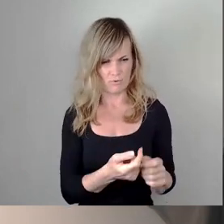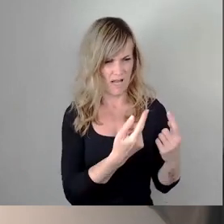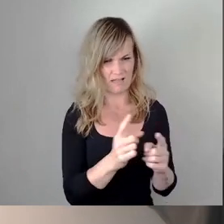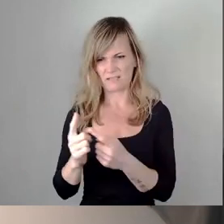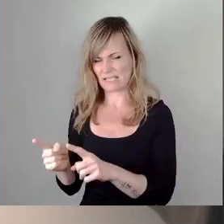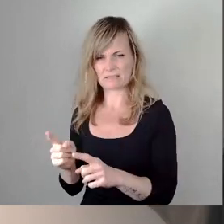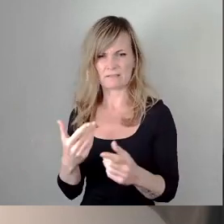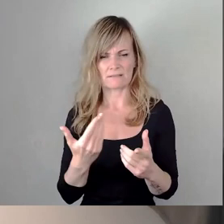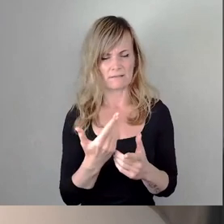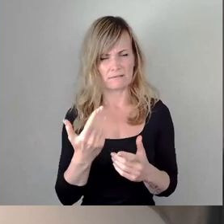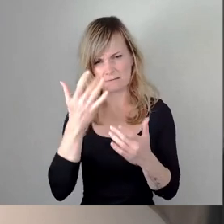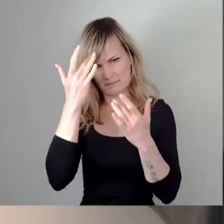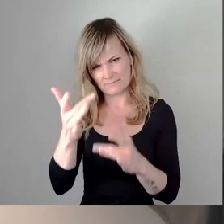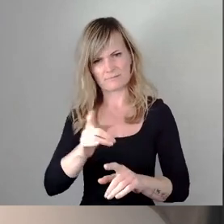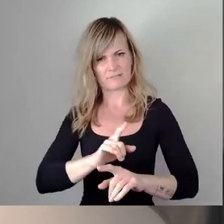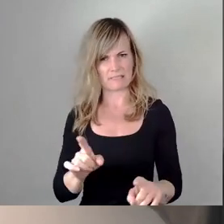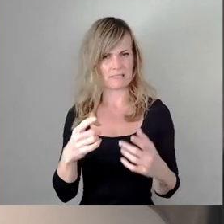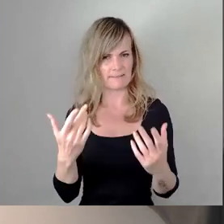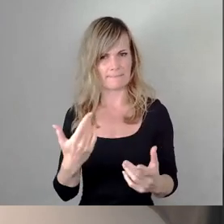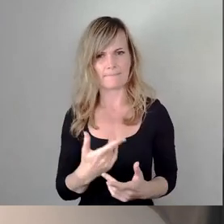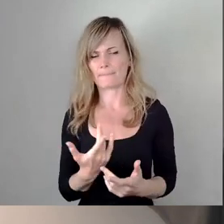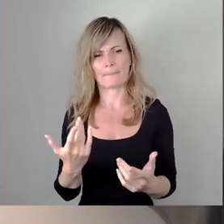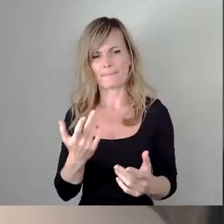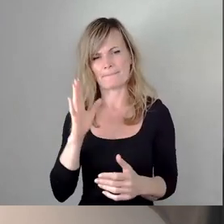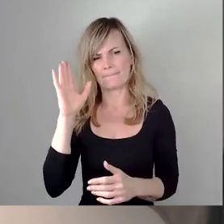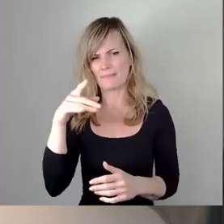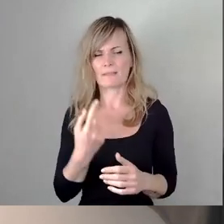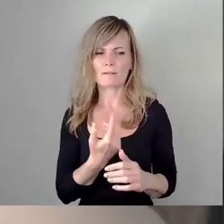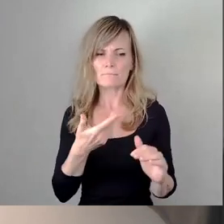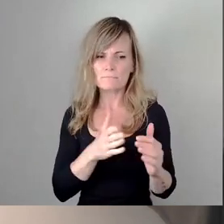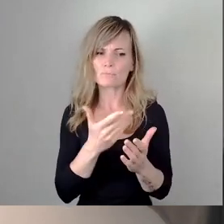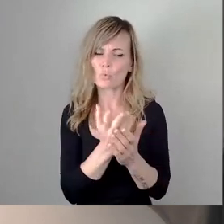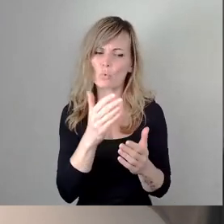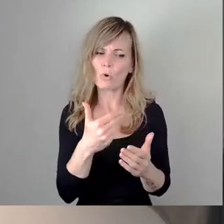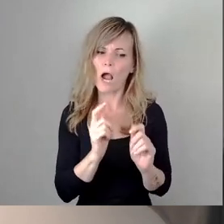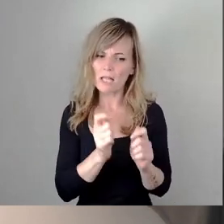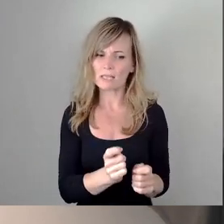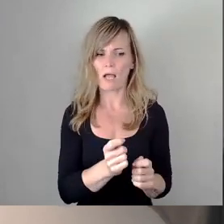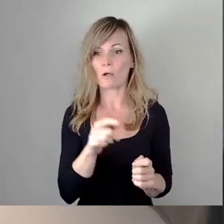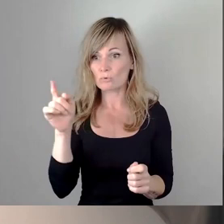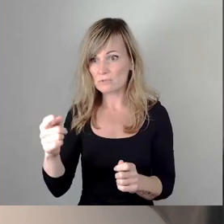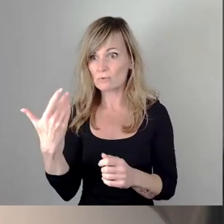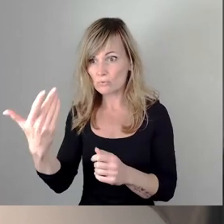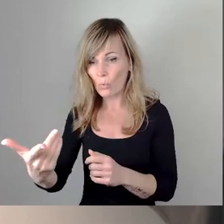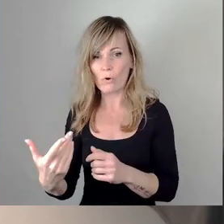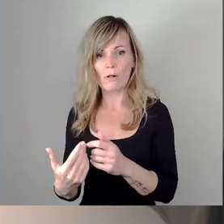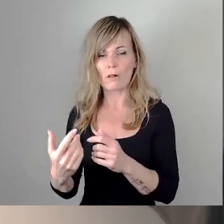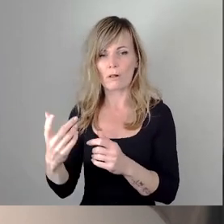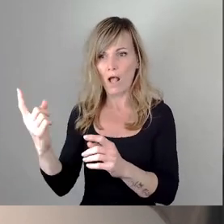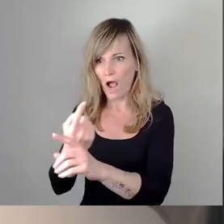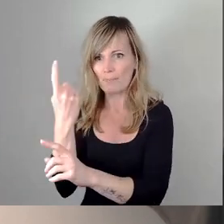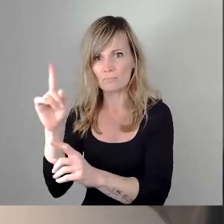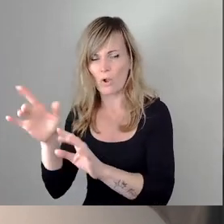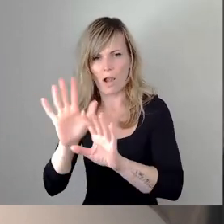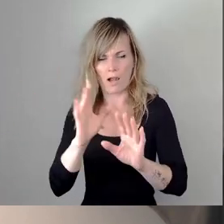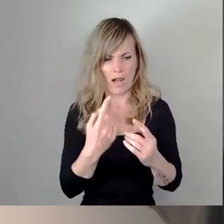nicht zuzulassen das bezog sich ging weiter über das hinaus was Gegenstand unseres Antrags war das zweite Mal wurde der